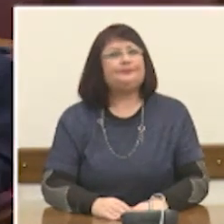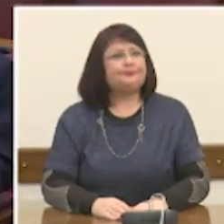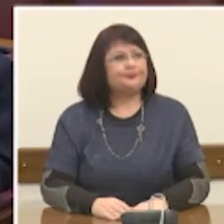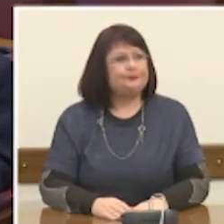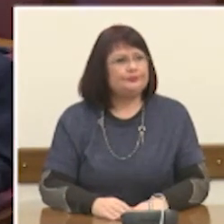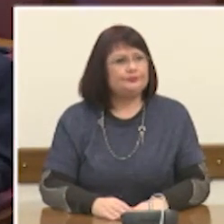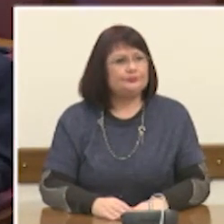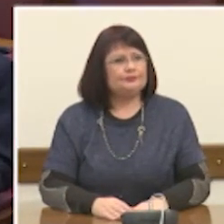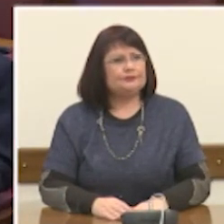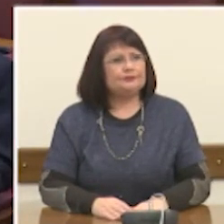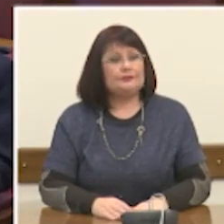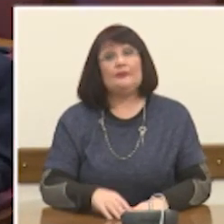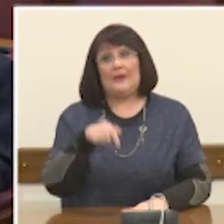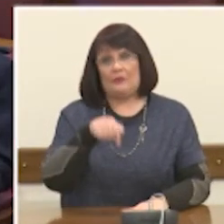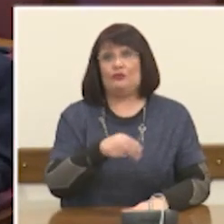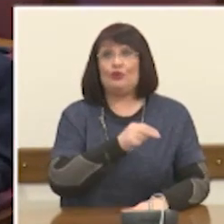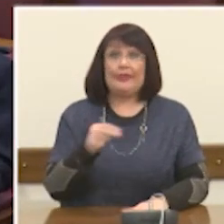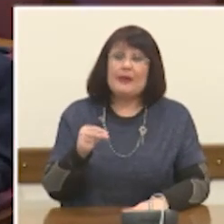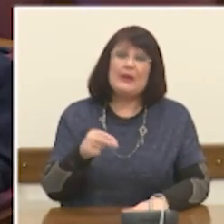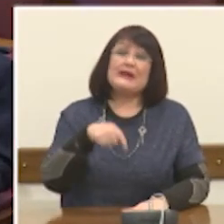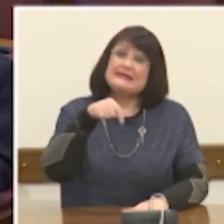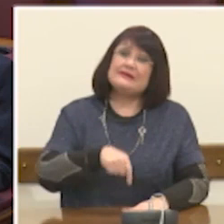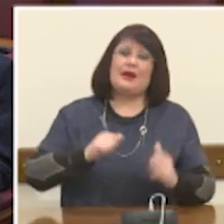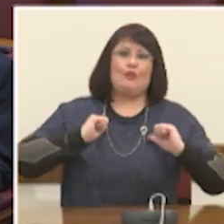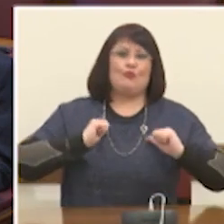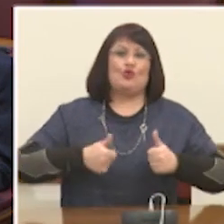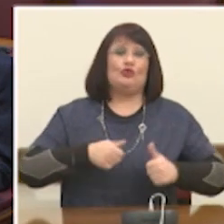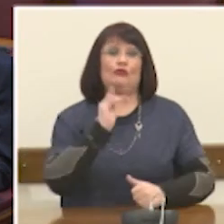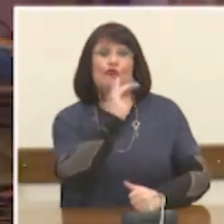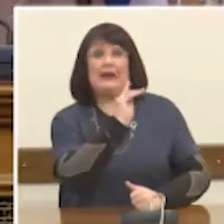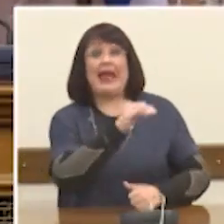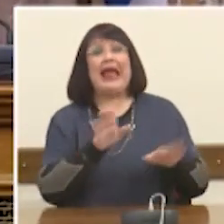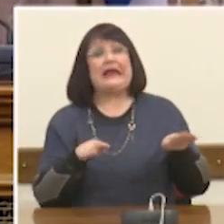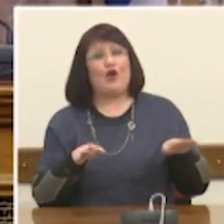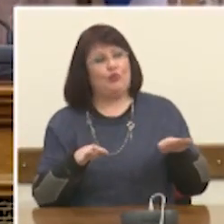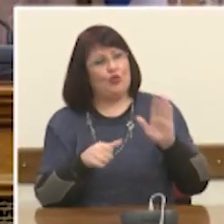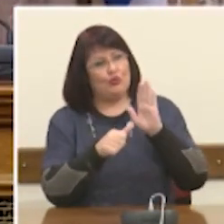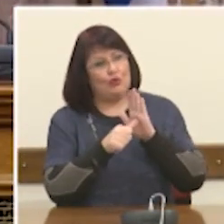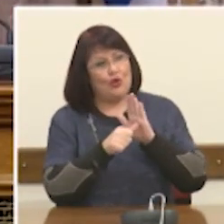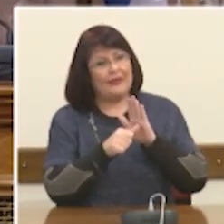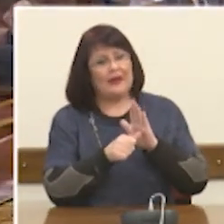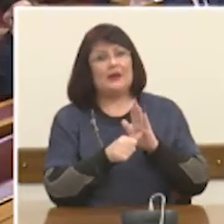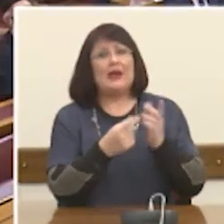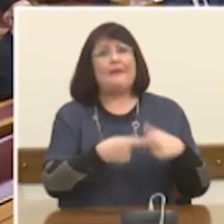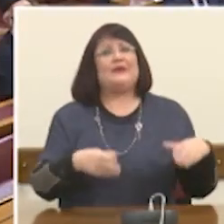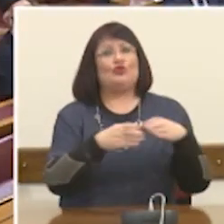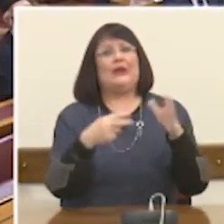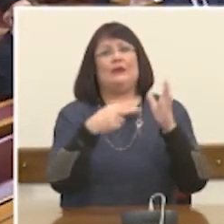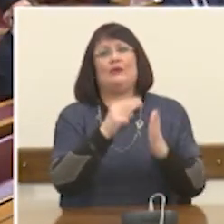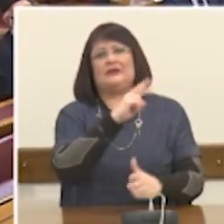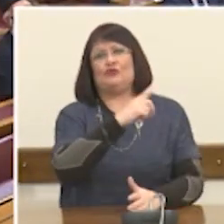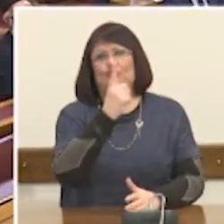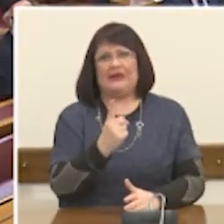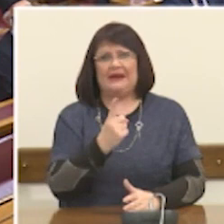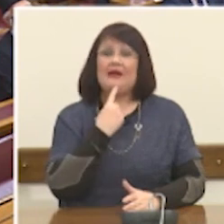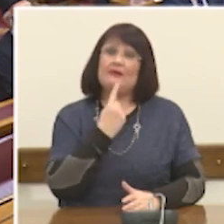Και από αυτή την άποψη, η σημερινή πρωτοβουλία, κυρία Πρόεδρε, της Επιτροπής Ελλάδος 2021, είναι αυτό που λέμε